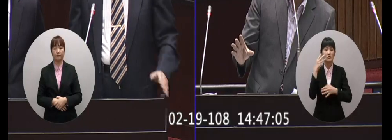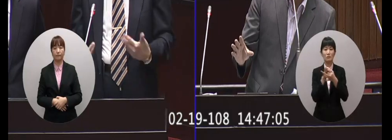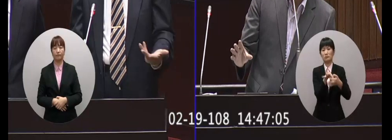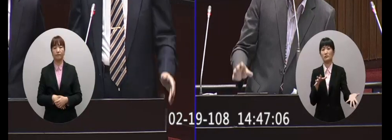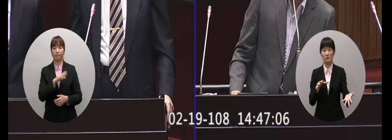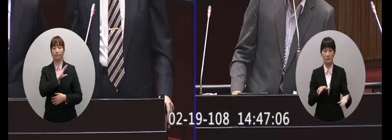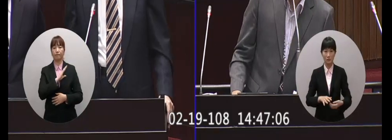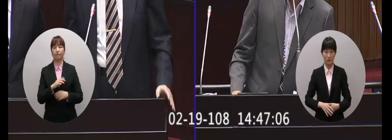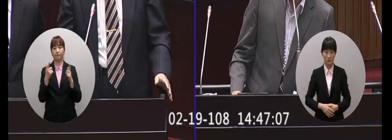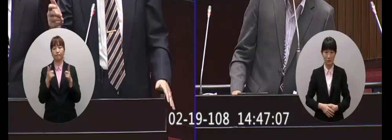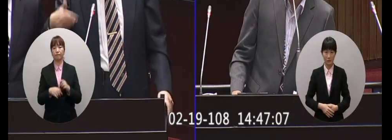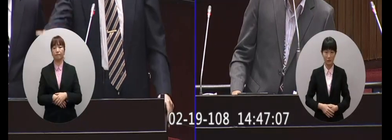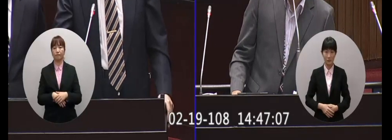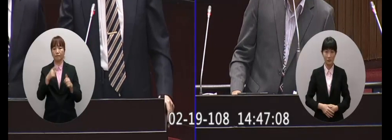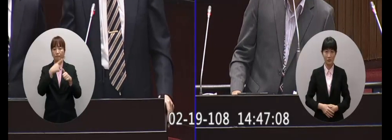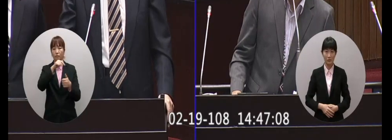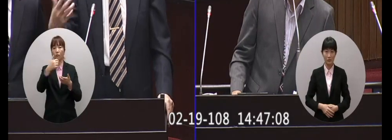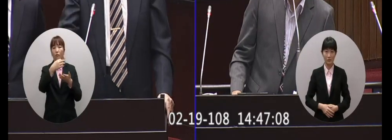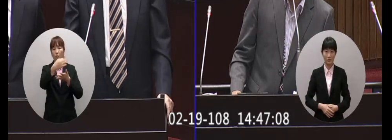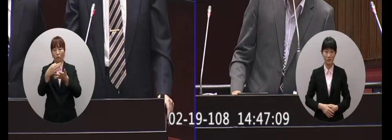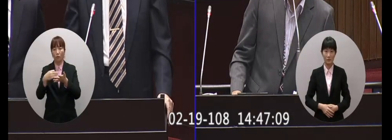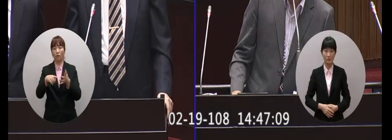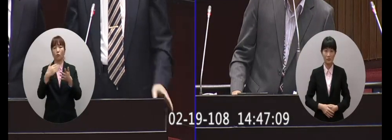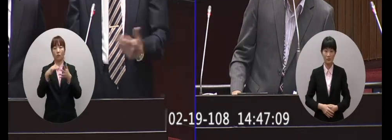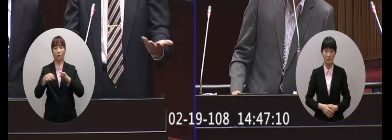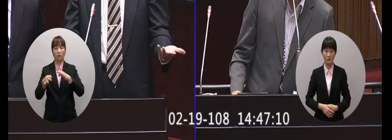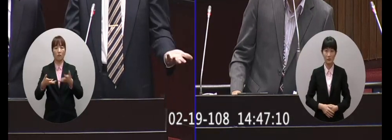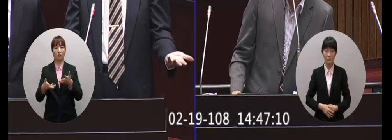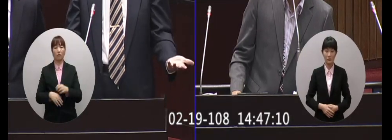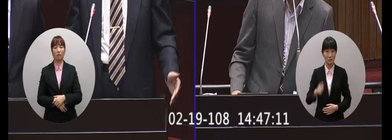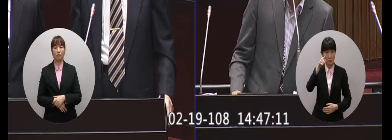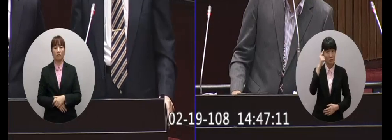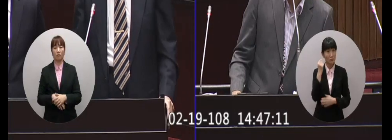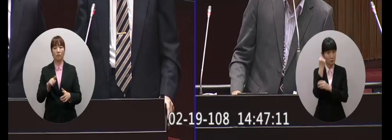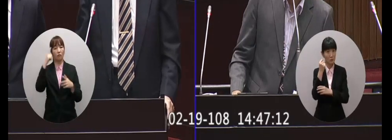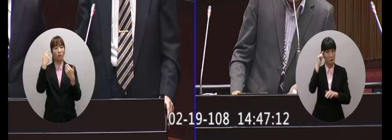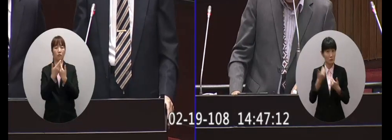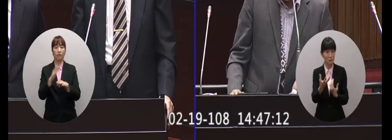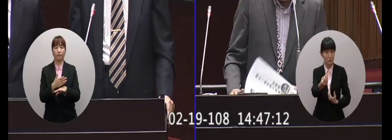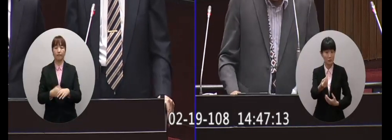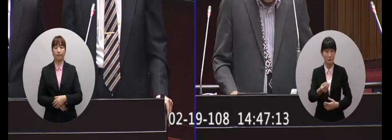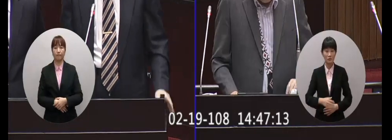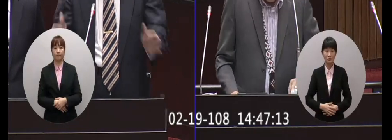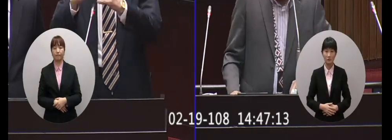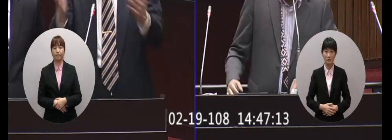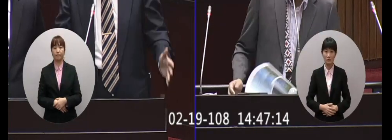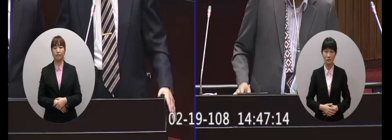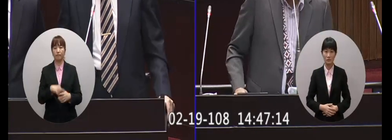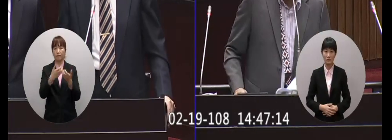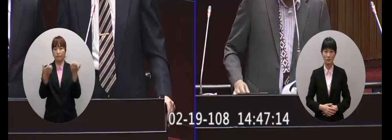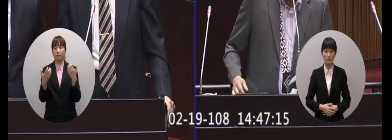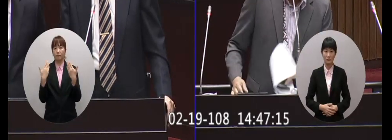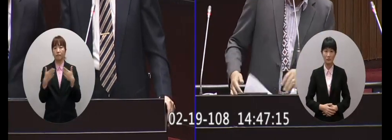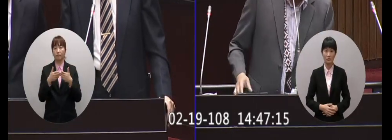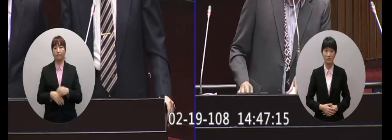當然不是啊你把東西賣出去的協議商業的協議你不反對剛剛也不會反對啊這個把它分